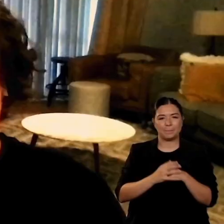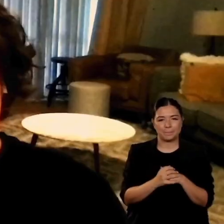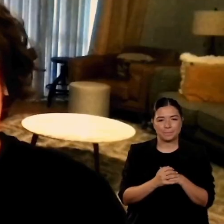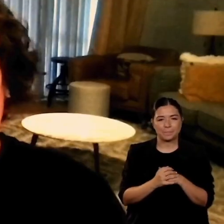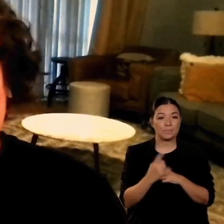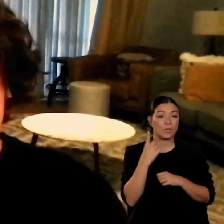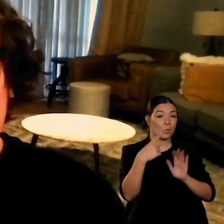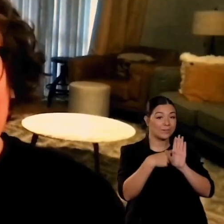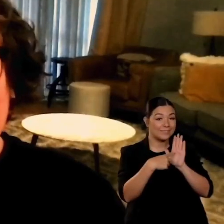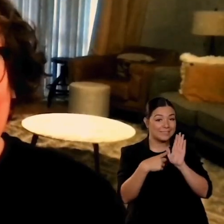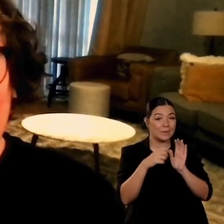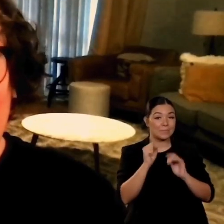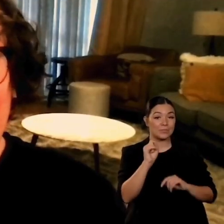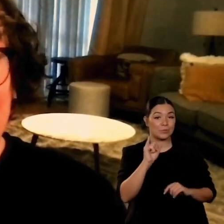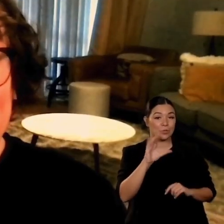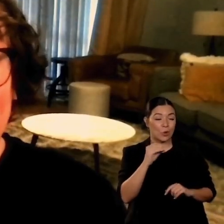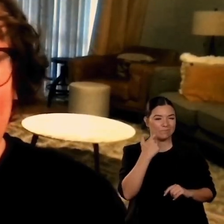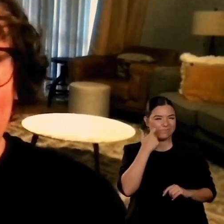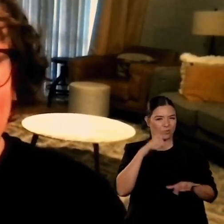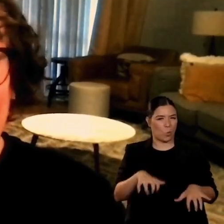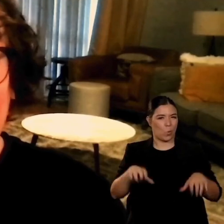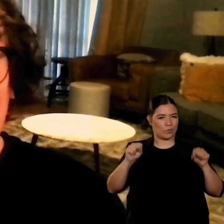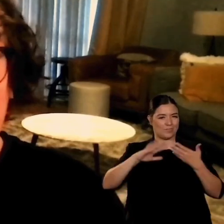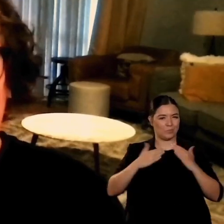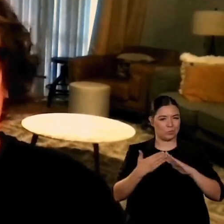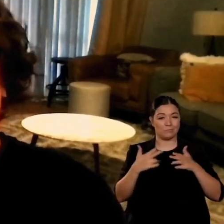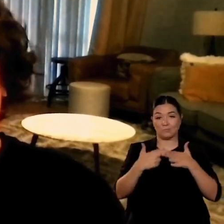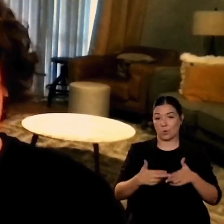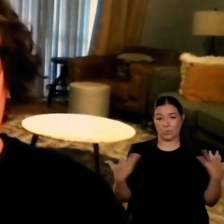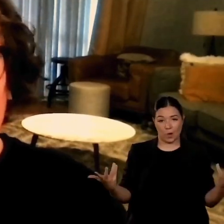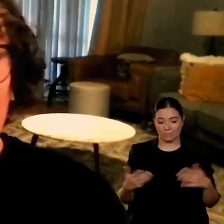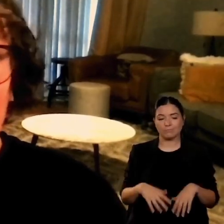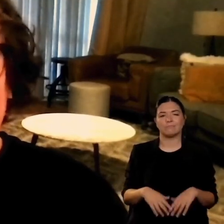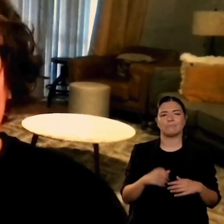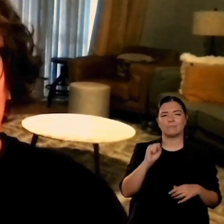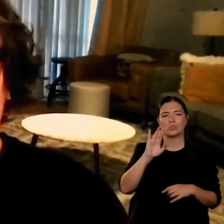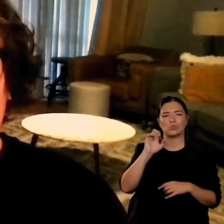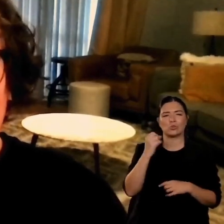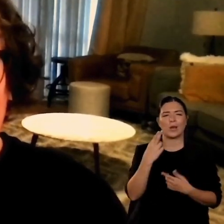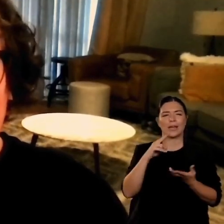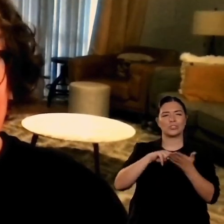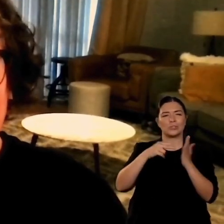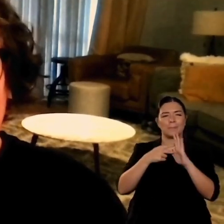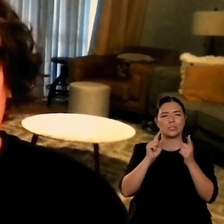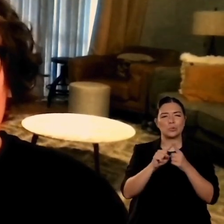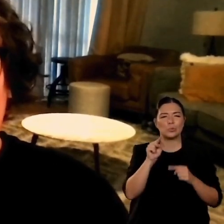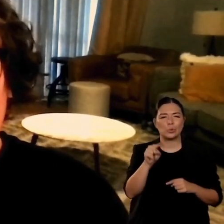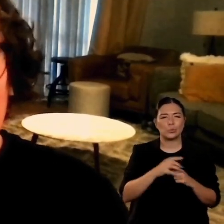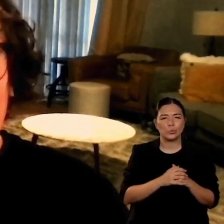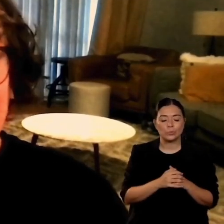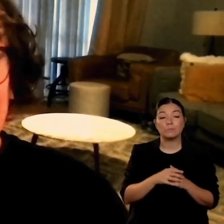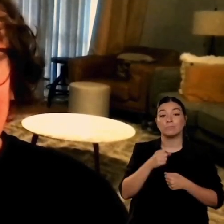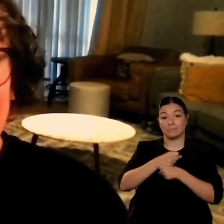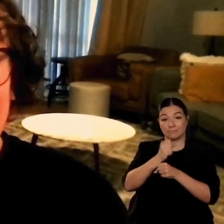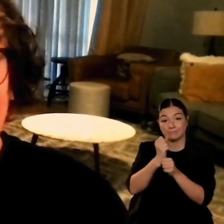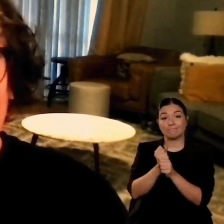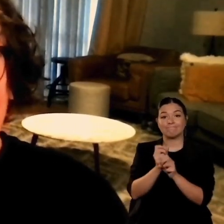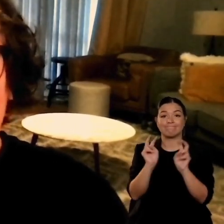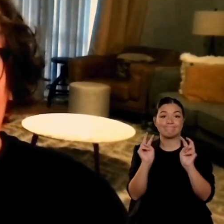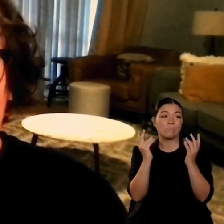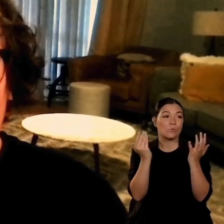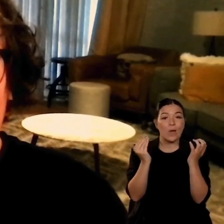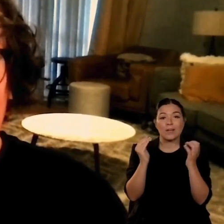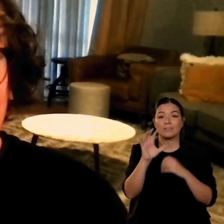prima del nostro anniversario numero 15 e dovevano riflettere su quello che hanno creato